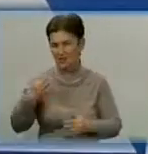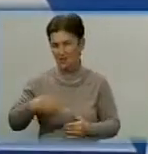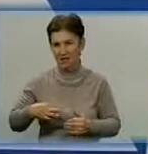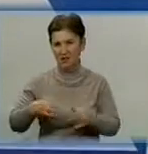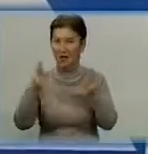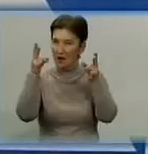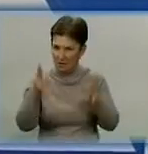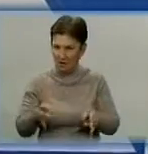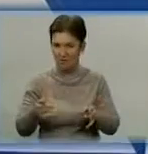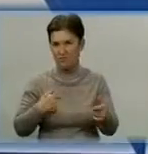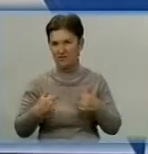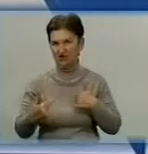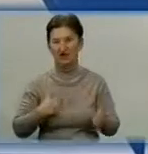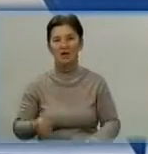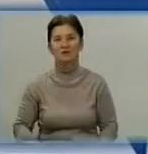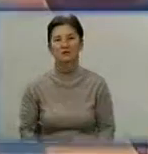Шестакова, Іван Фоміченко. День за днем.